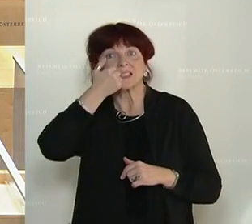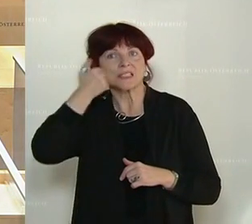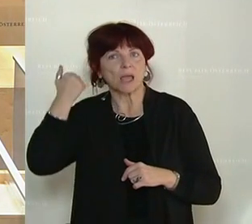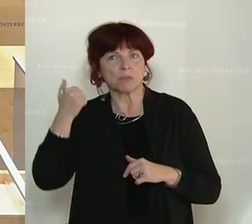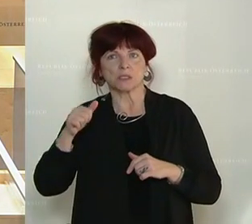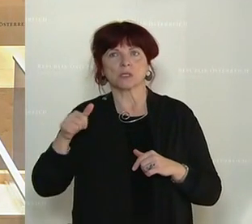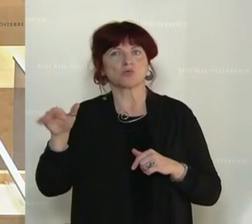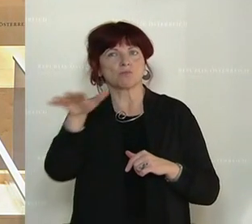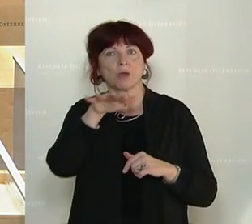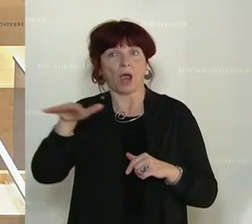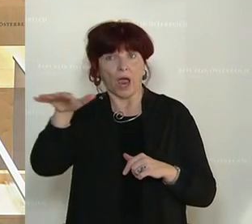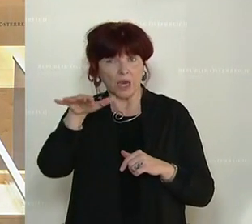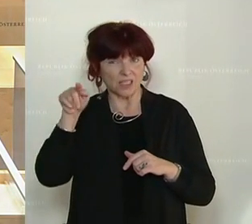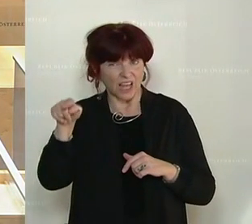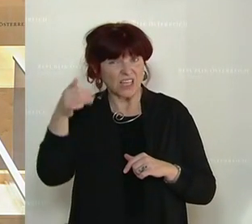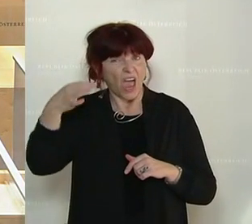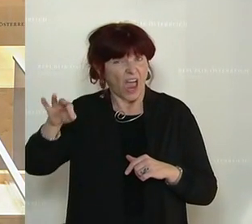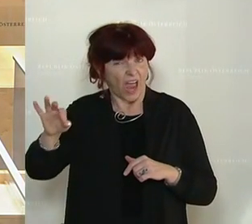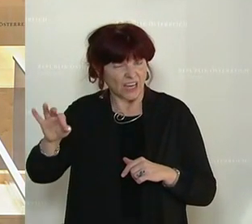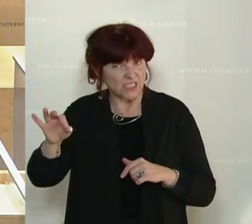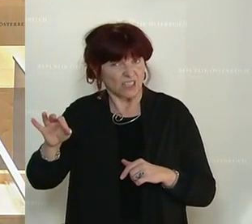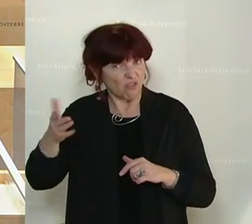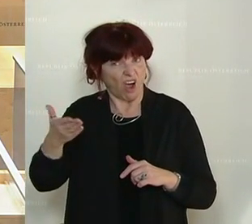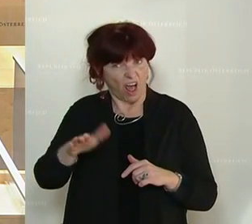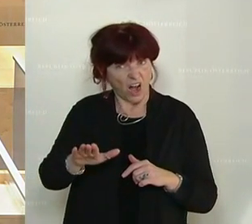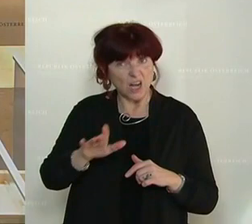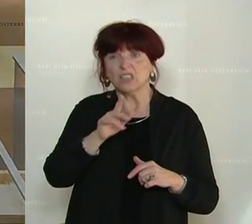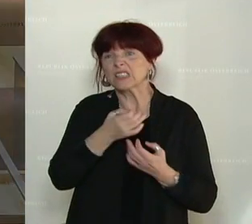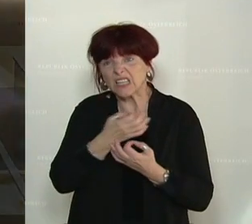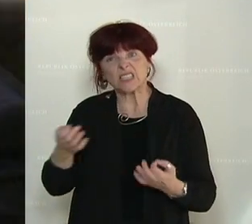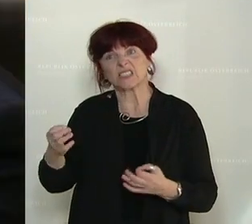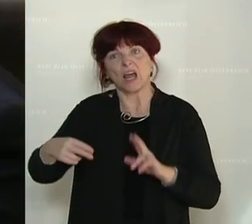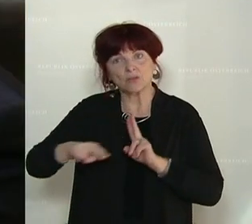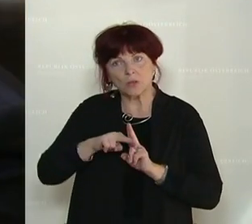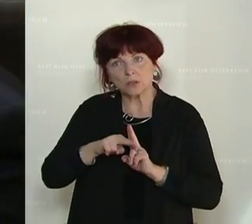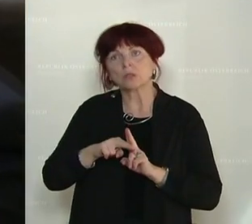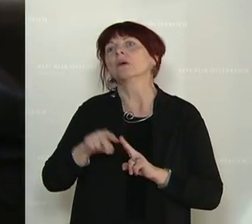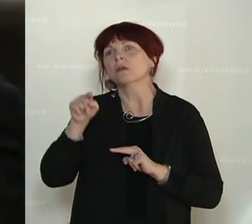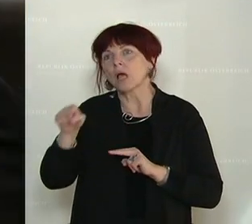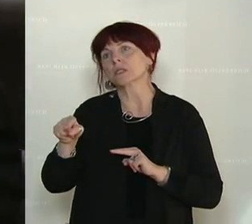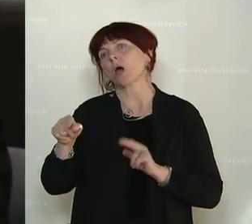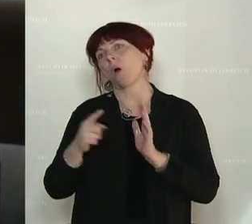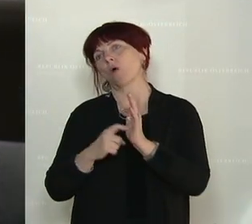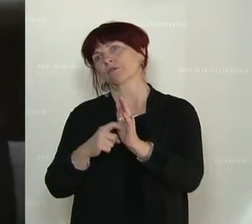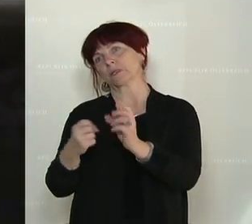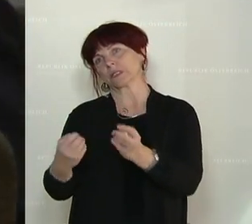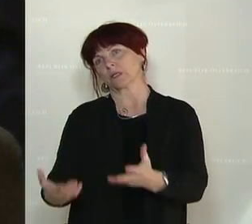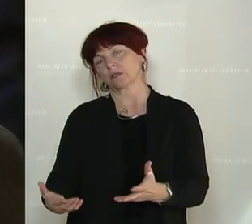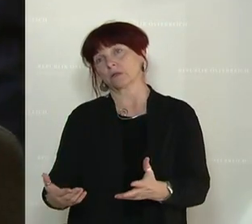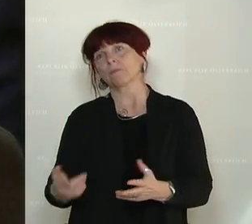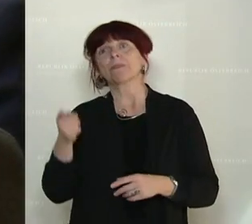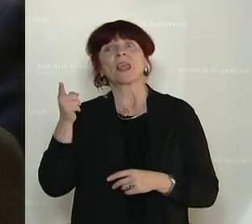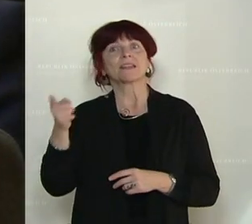sondern aus Ihrem Ministerium Usos. Ganz offen. Es geht hier konkret um ein brisantes